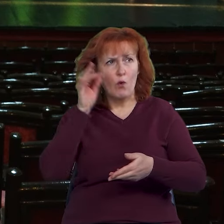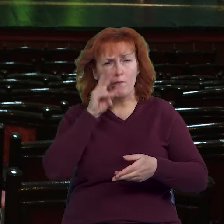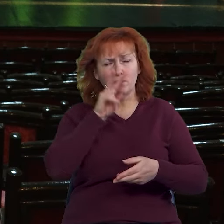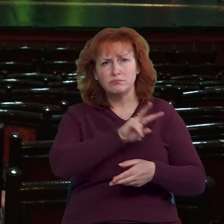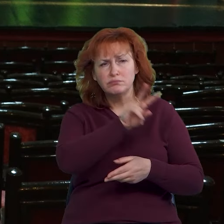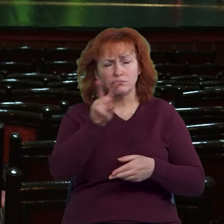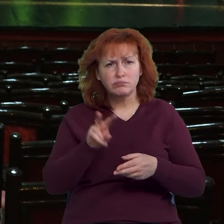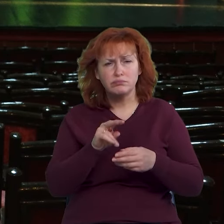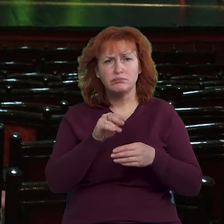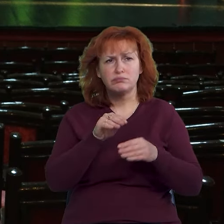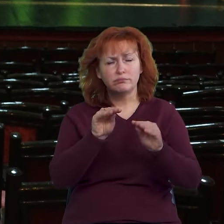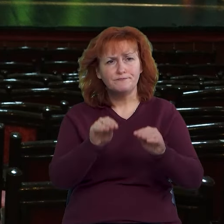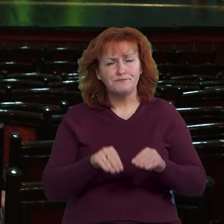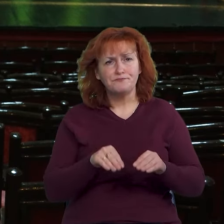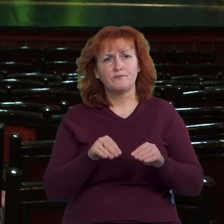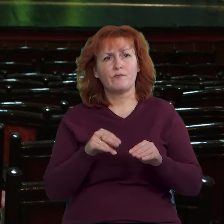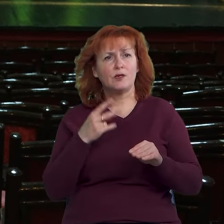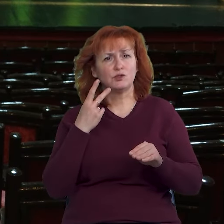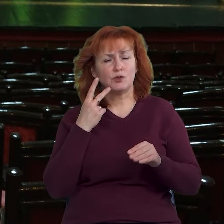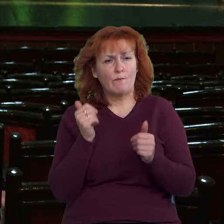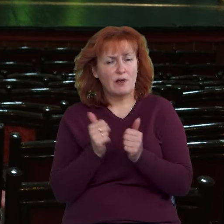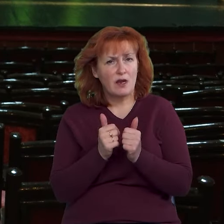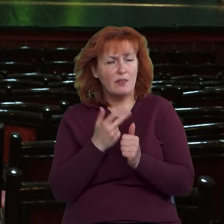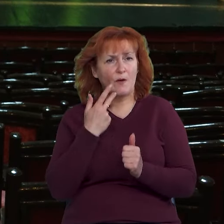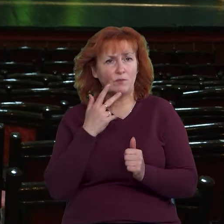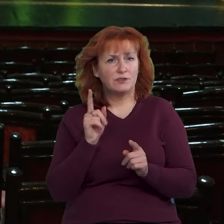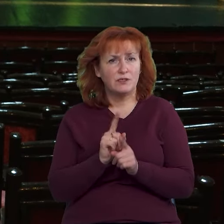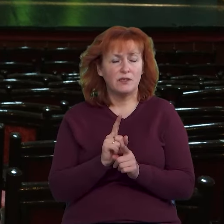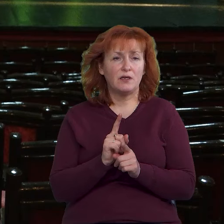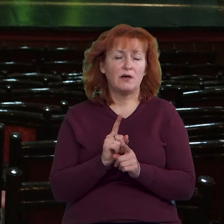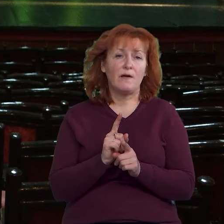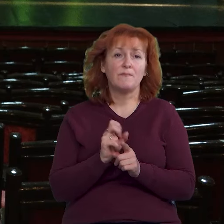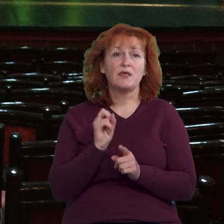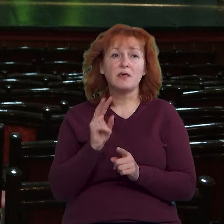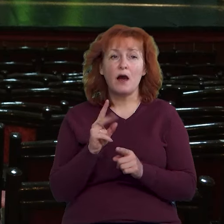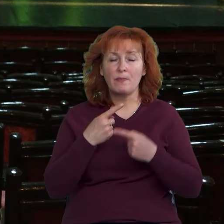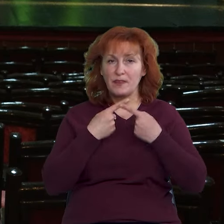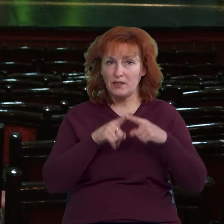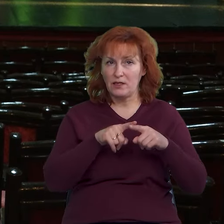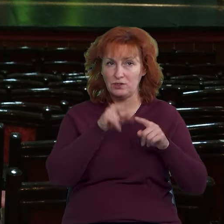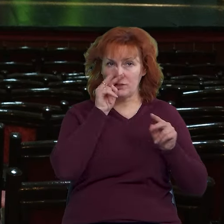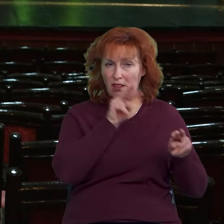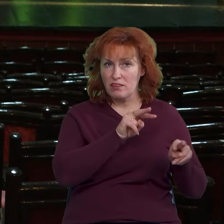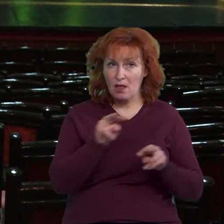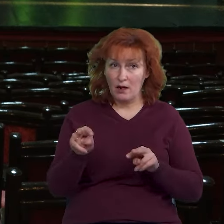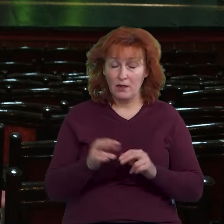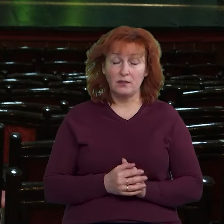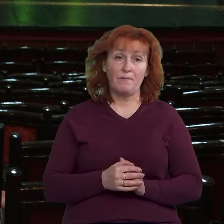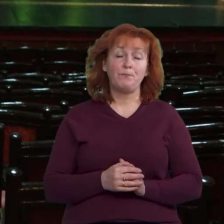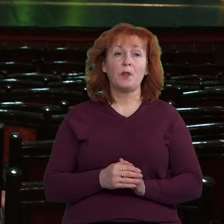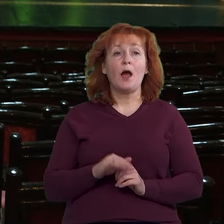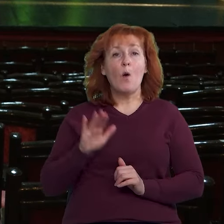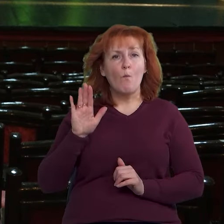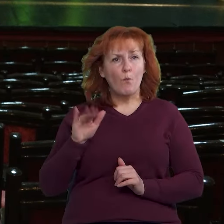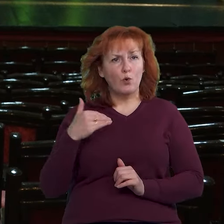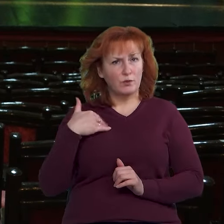працює така постійна історія, як технічний нагляд. А